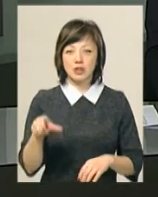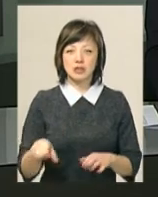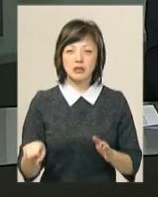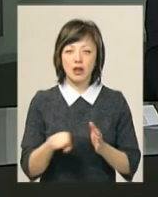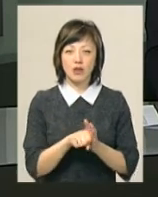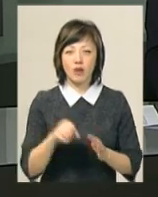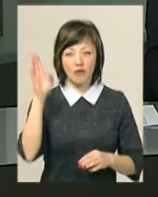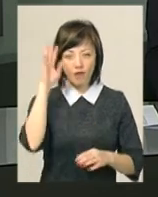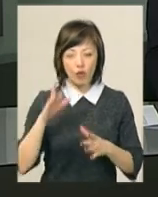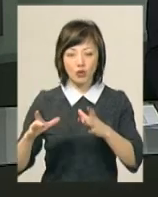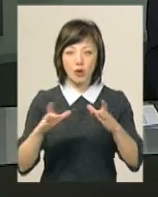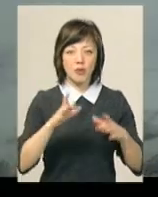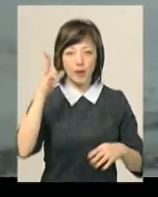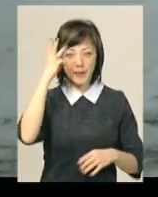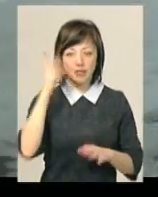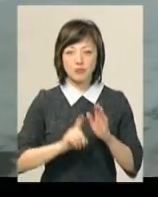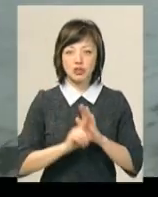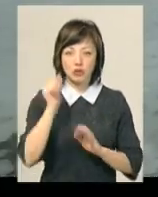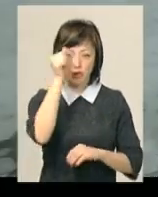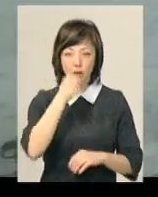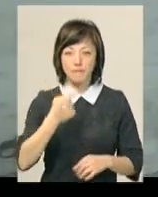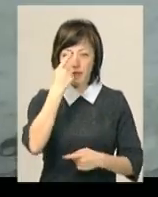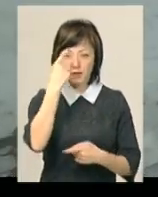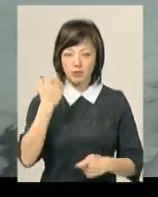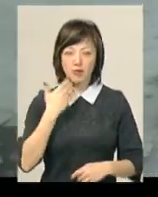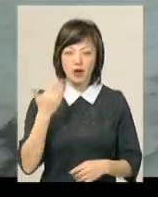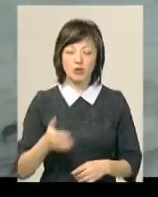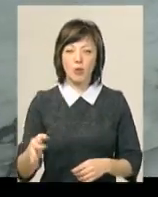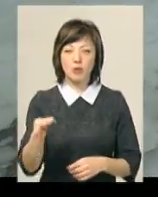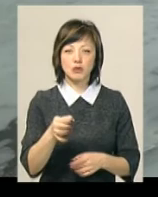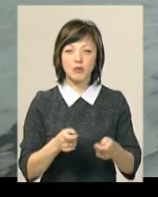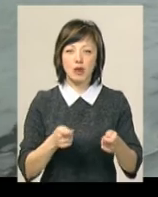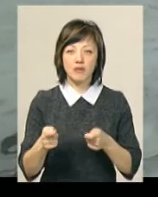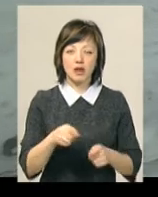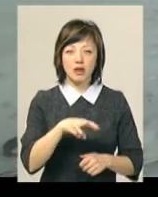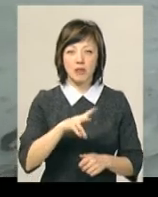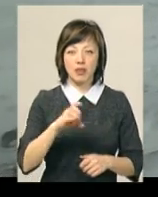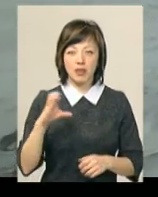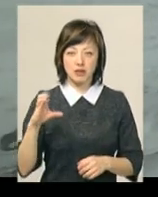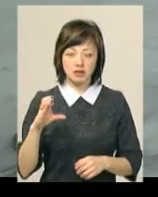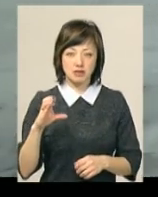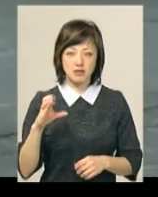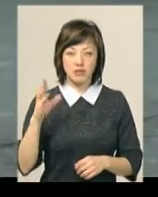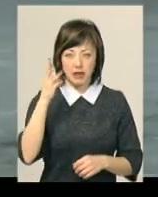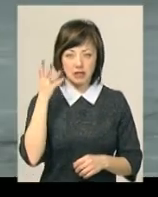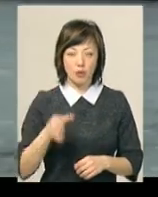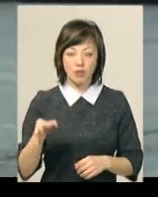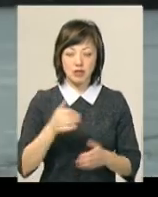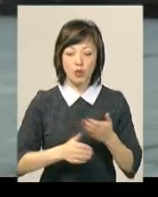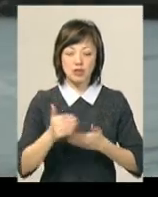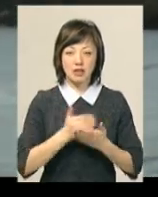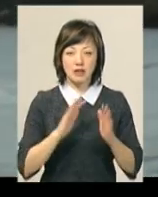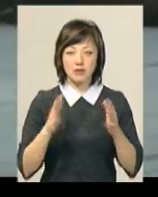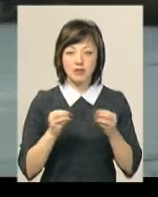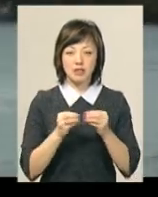Хмельниччини від початку року. Про це повідомив речник обласного управління Держслужби з надзвичайних ситуацій Андрій Козак. Останній такий випадок